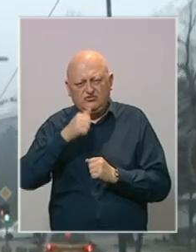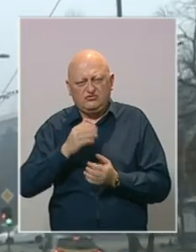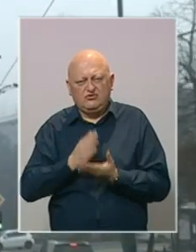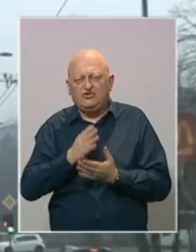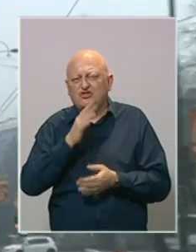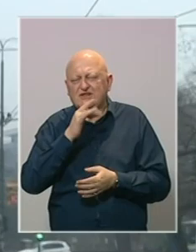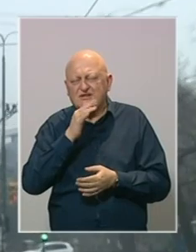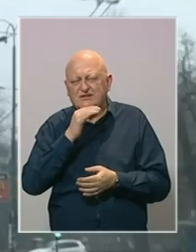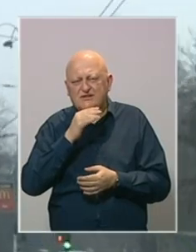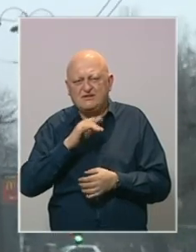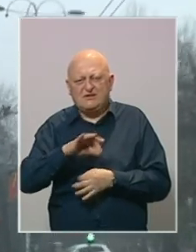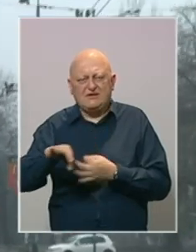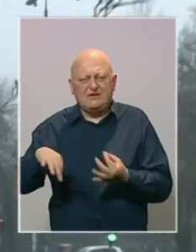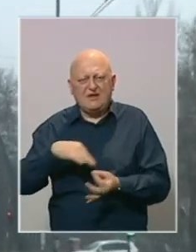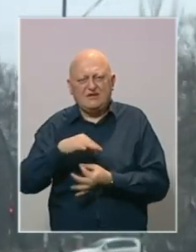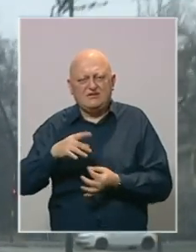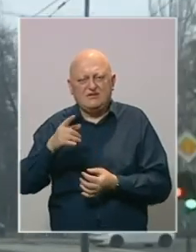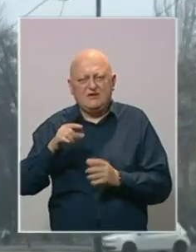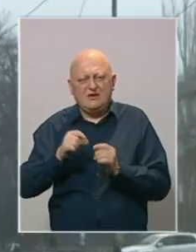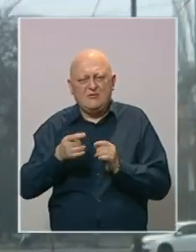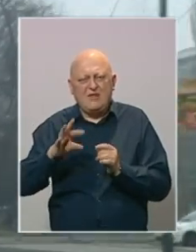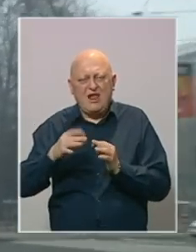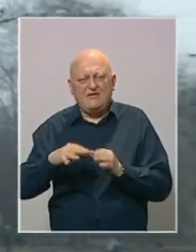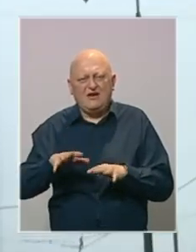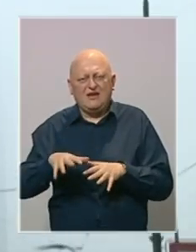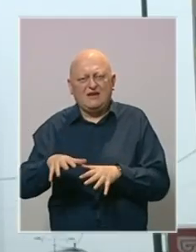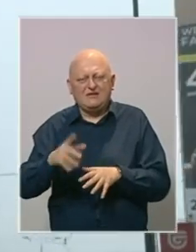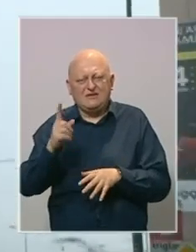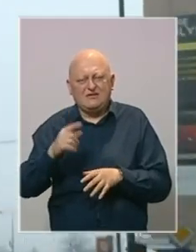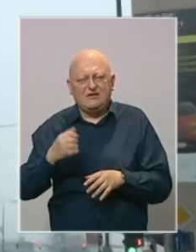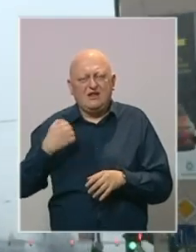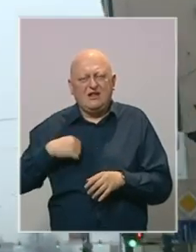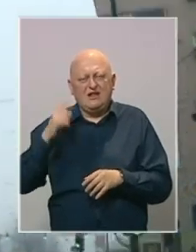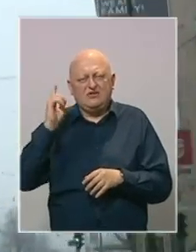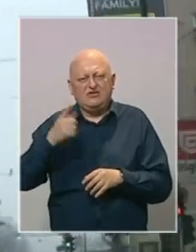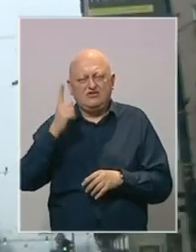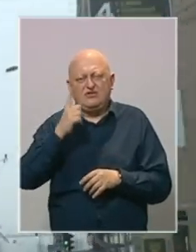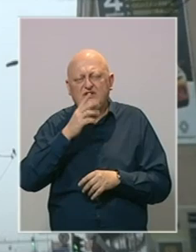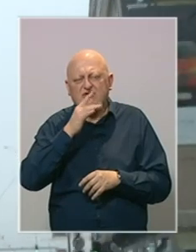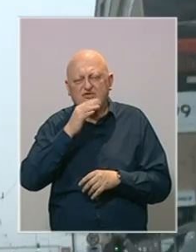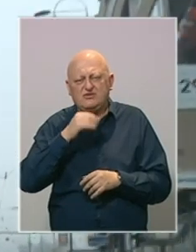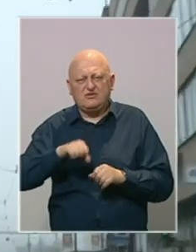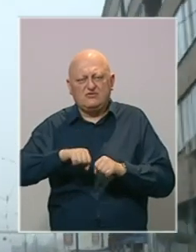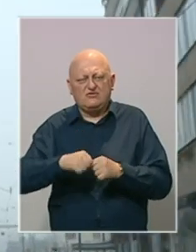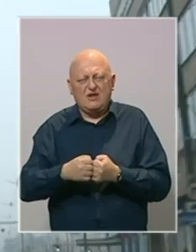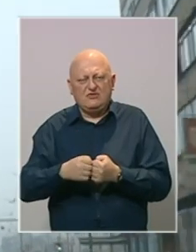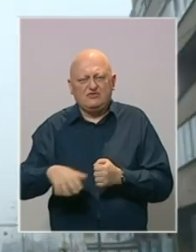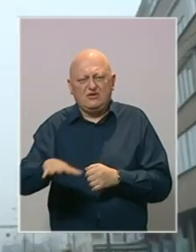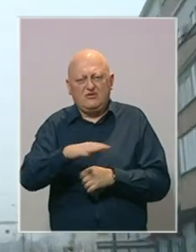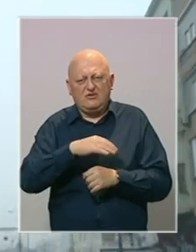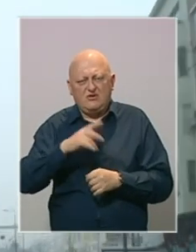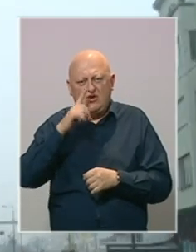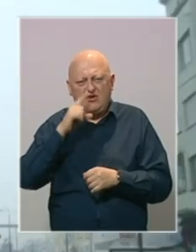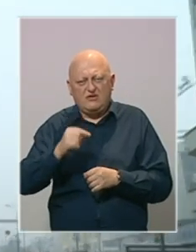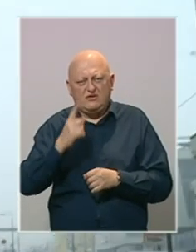Sarajeva, najzagađenije je na Bijelavama, jezeru kao i na Iliđi, a u istočnom Sarajevu najugroženija su područja